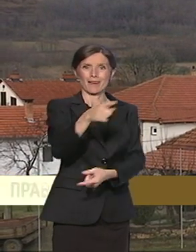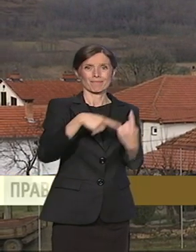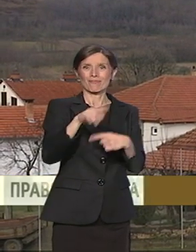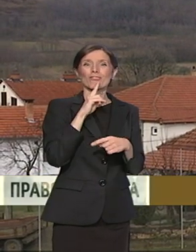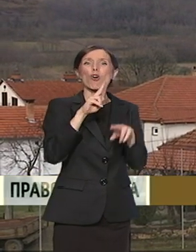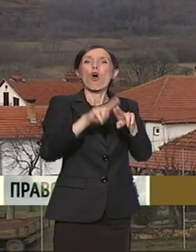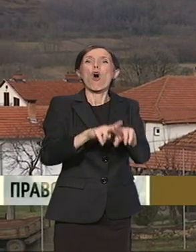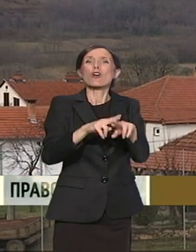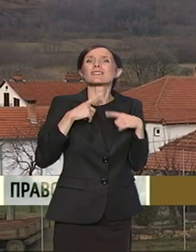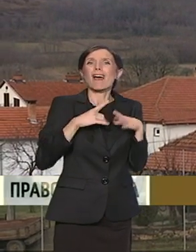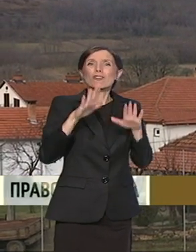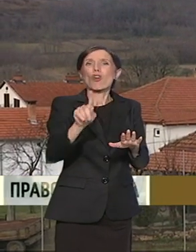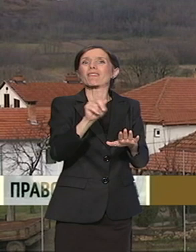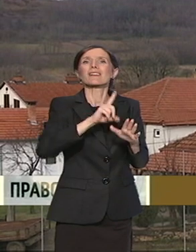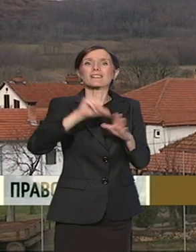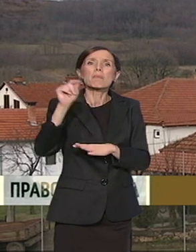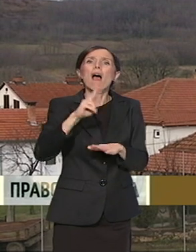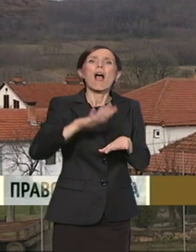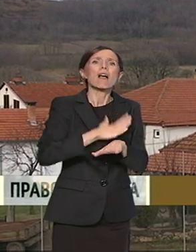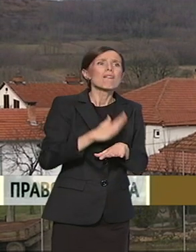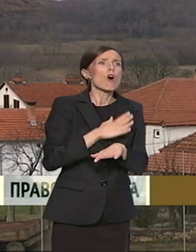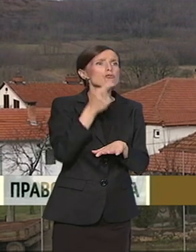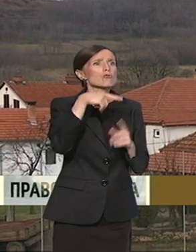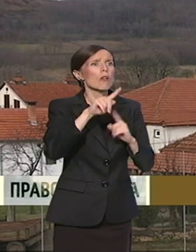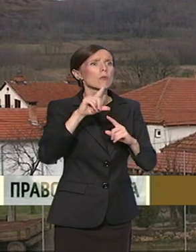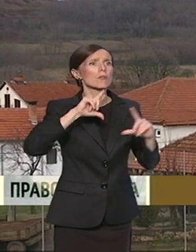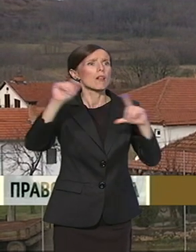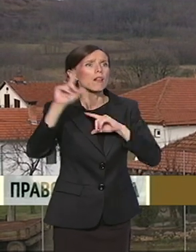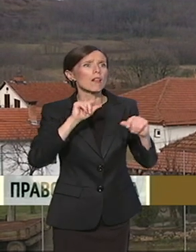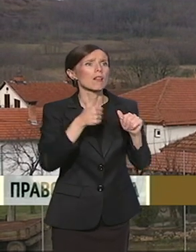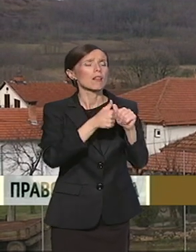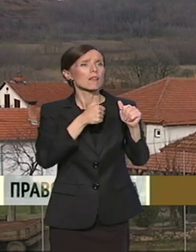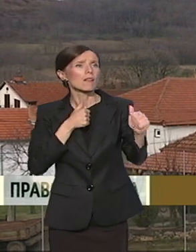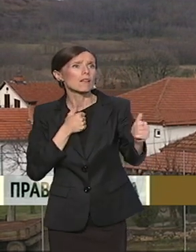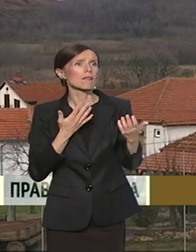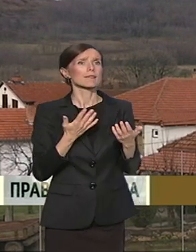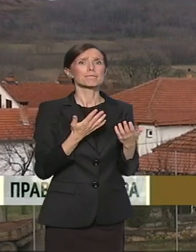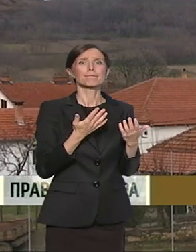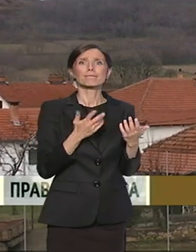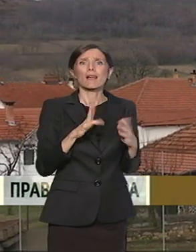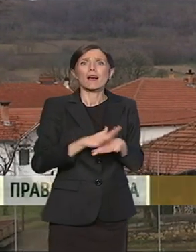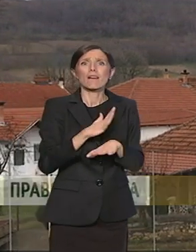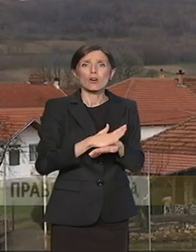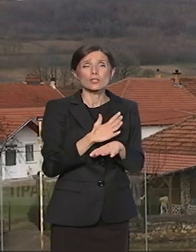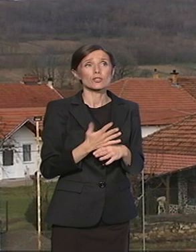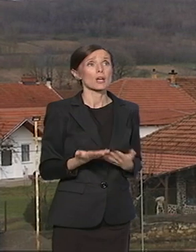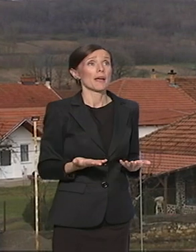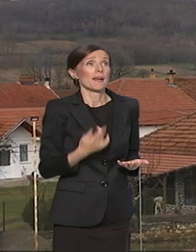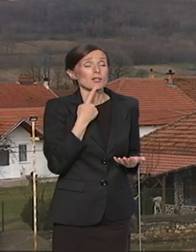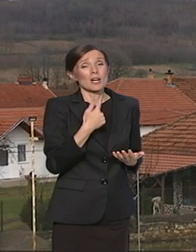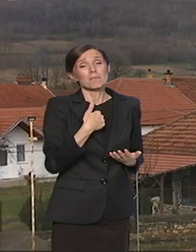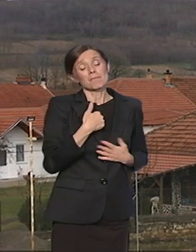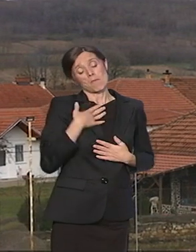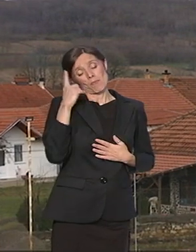migracije i te odlaske, dolaske, rastanke? Pa, pa, neko moj mišljenju, ja bih najviše volao da se oni